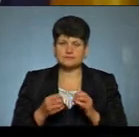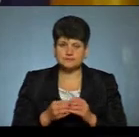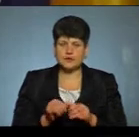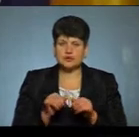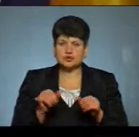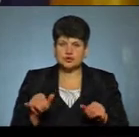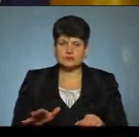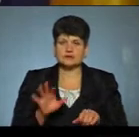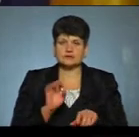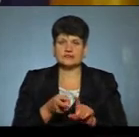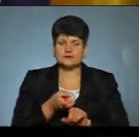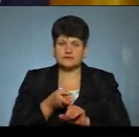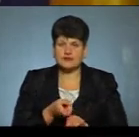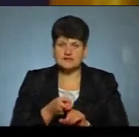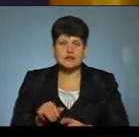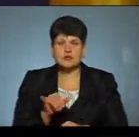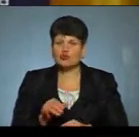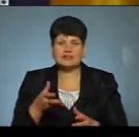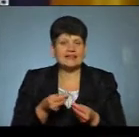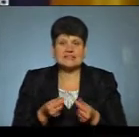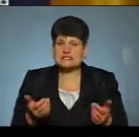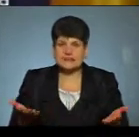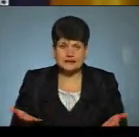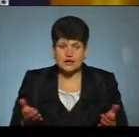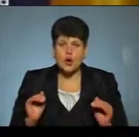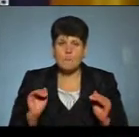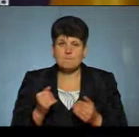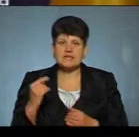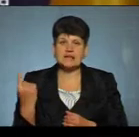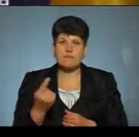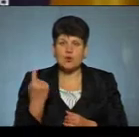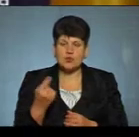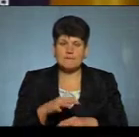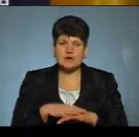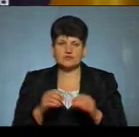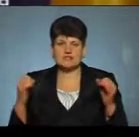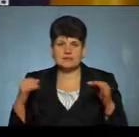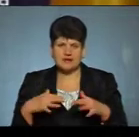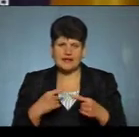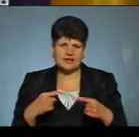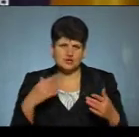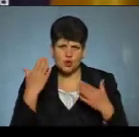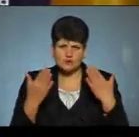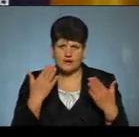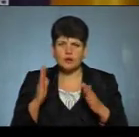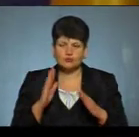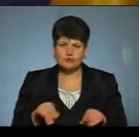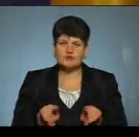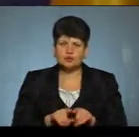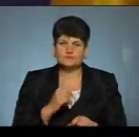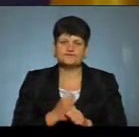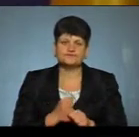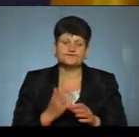коронавірусу за три тижні нікуди не зникне, обмеження на прогулянки, масові зібрання та інші розваги будуть все одно діяти.